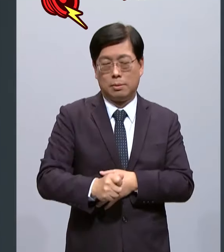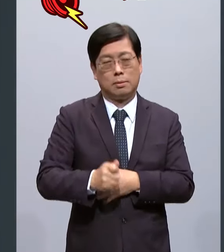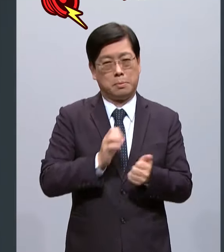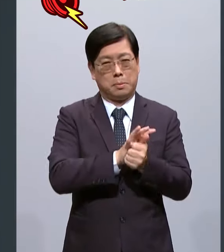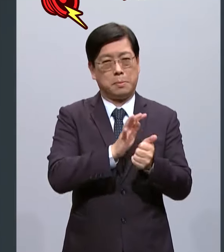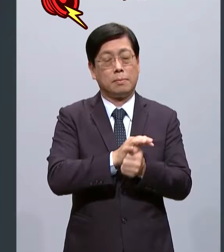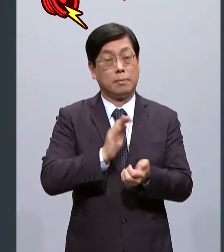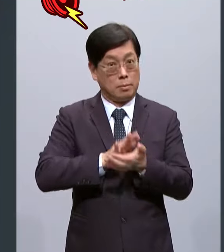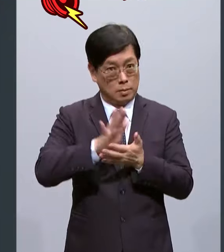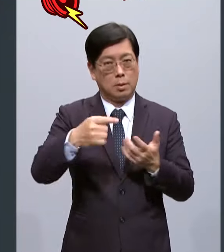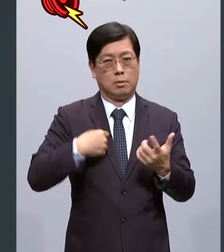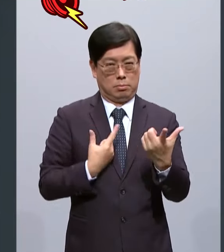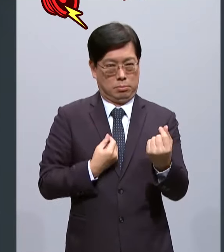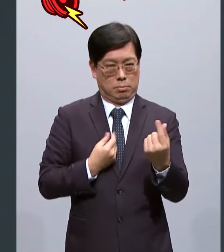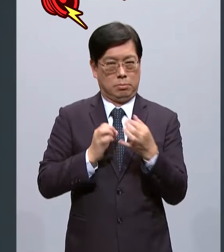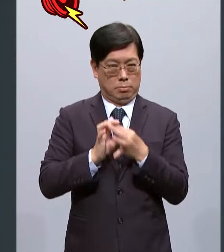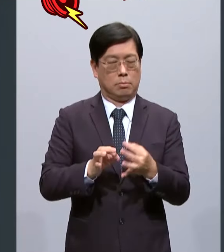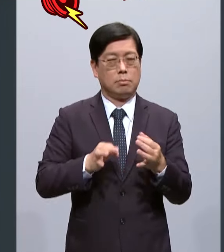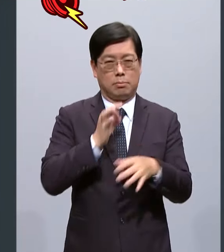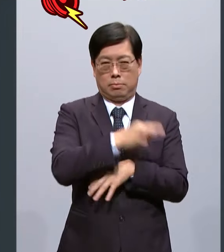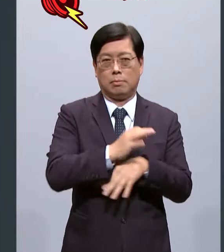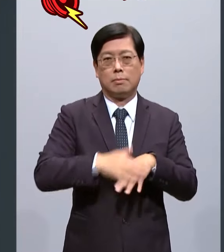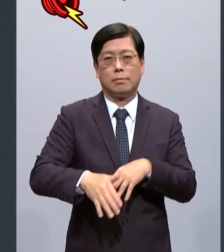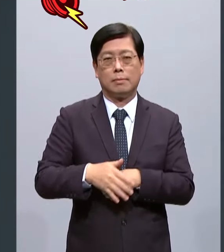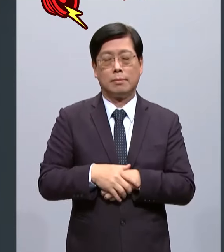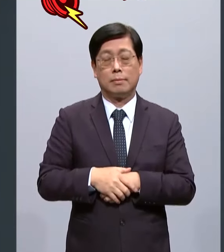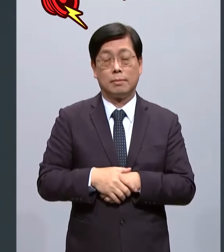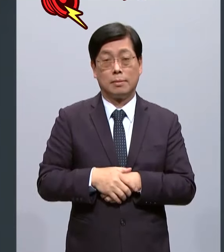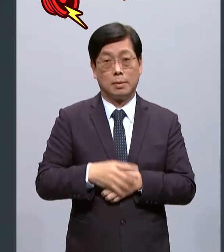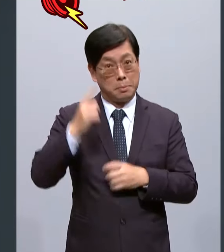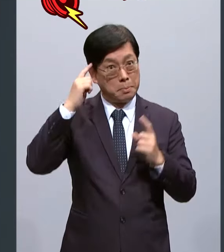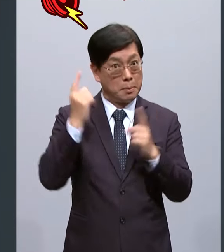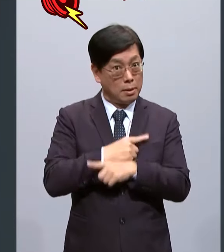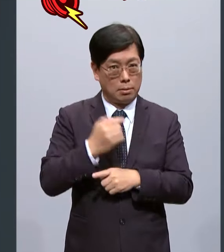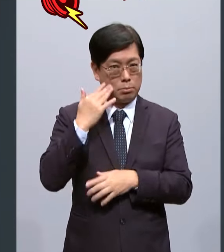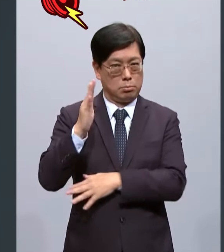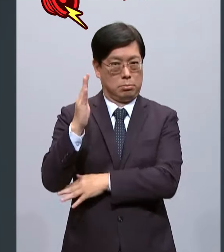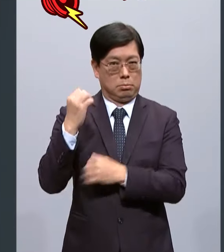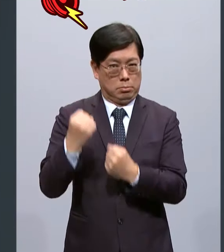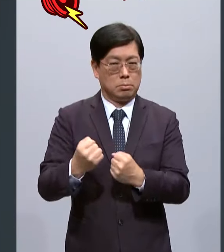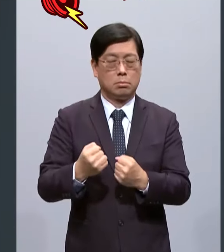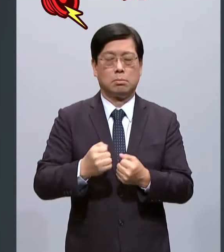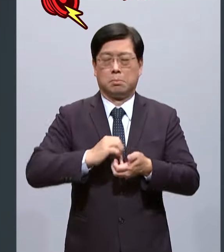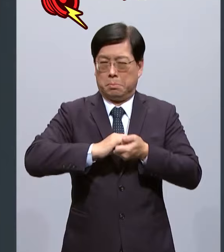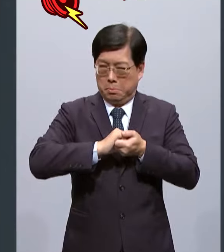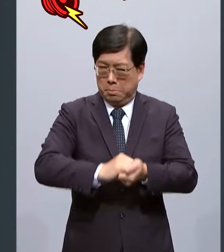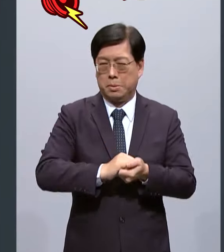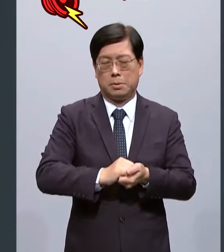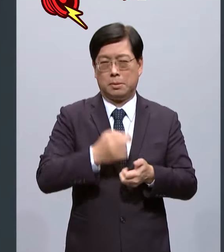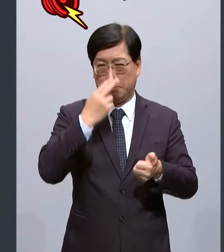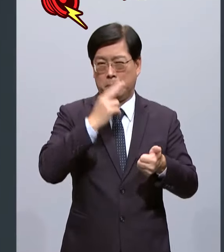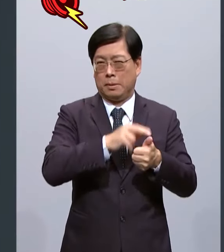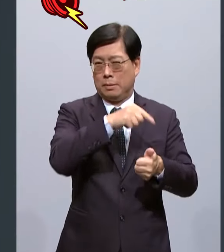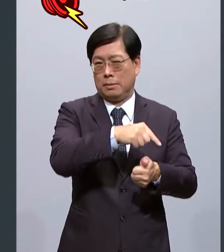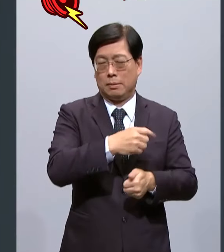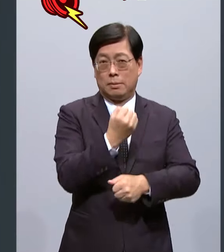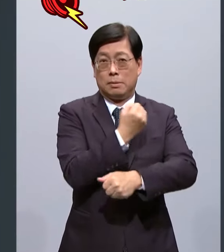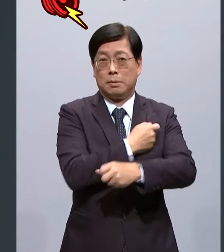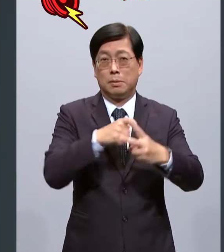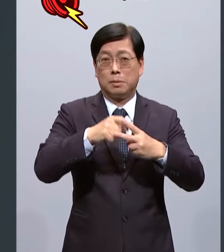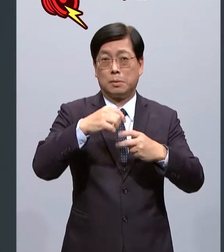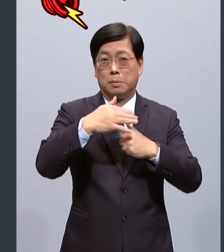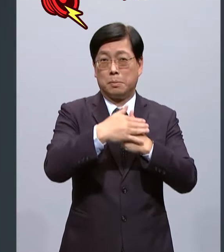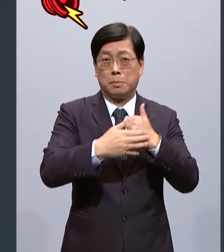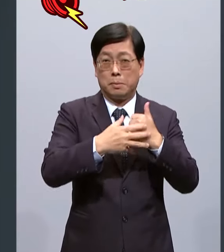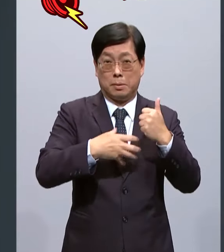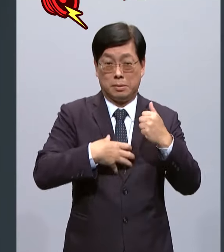多未来我也会持续抑助换句话说只要政府在我绝对不会让劳保来倒